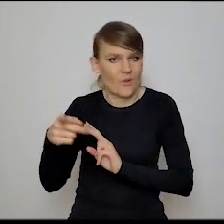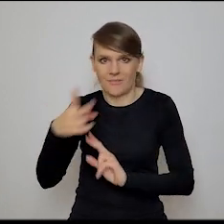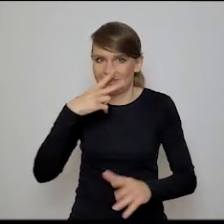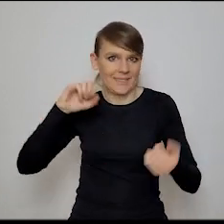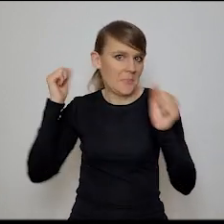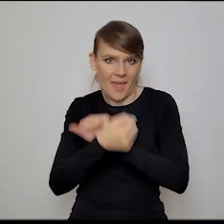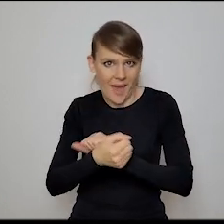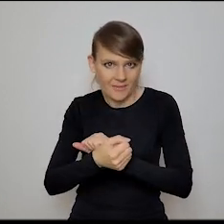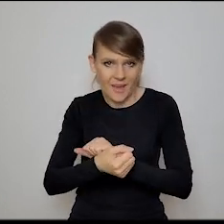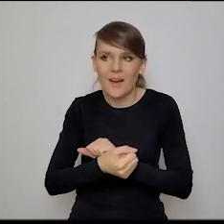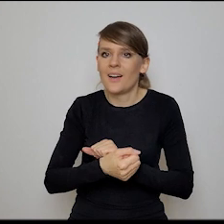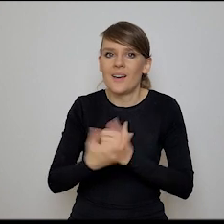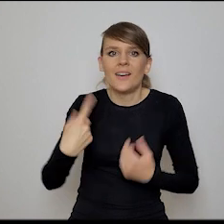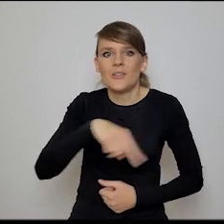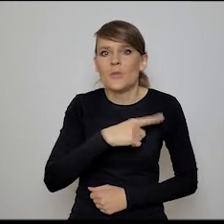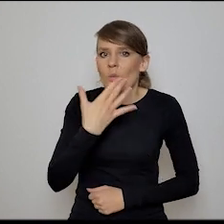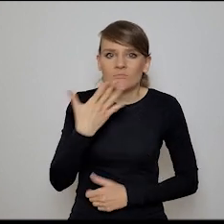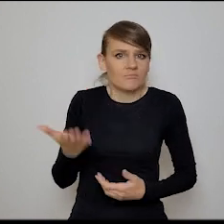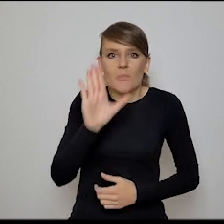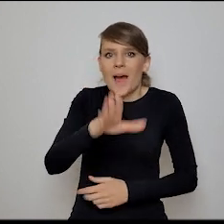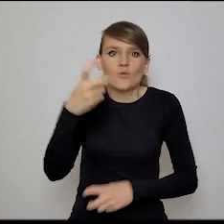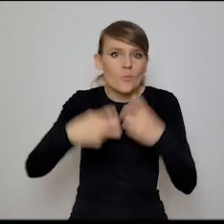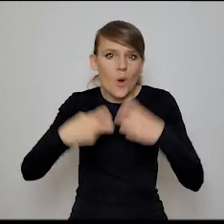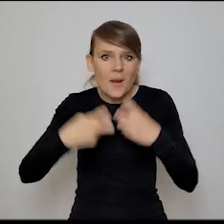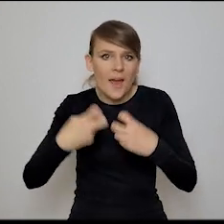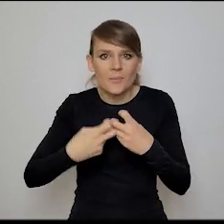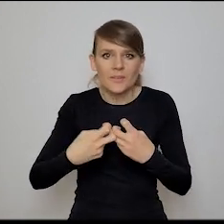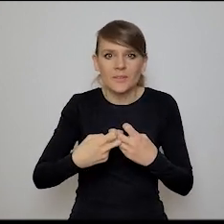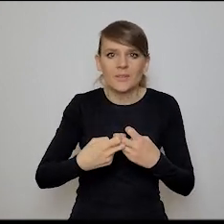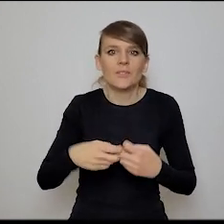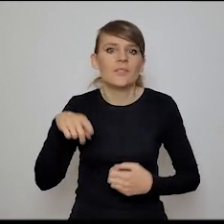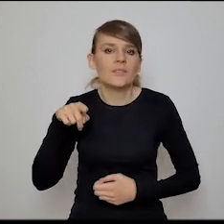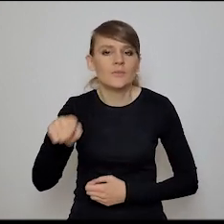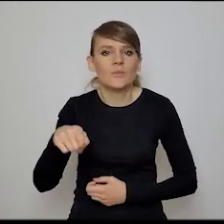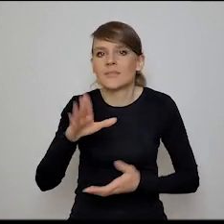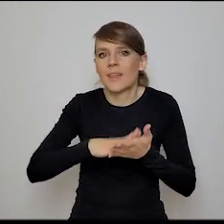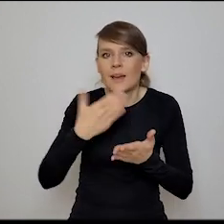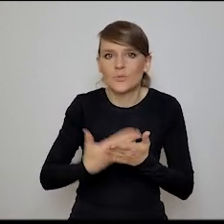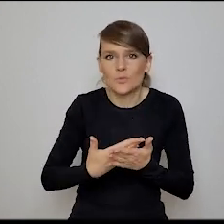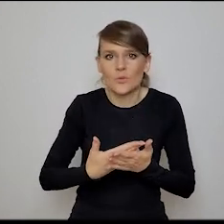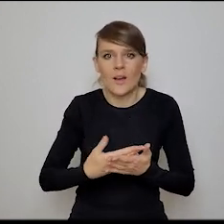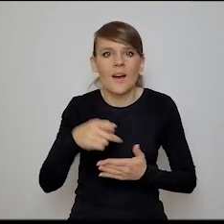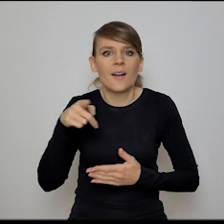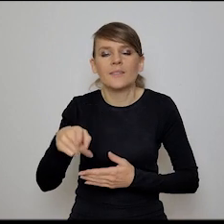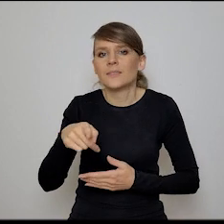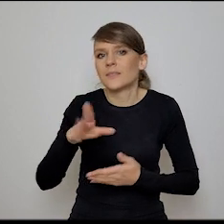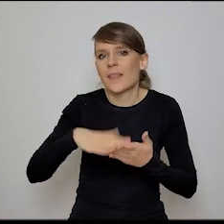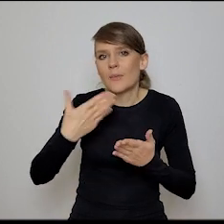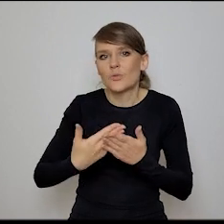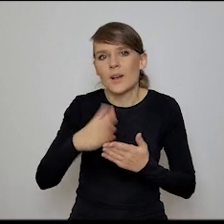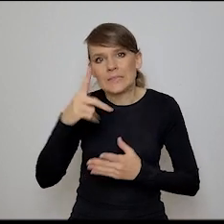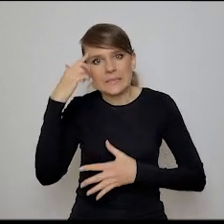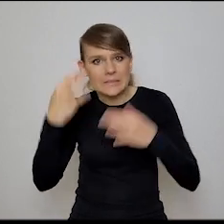zmiana. Mówimy o tym, że wiesz, masz takie problemy tak zwane notoriously hard, tak? Na przykład NP-hard problemem jest tak zwany